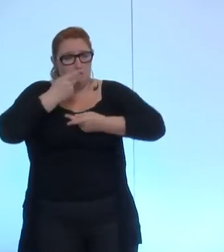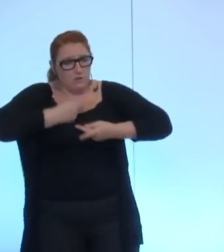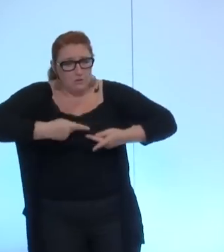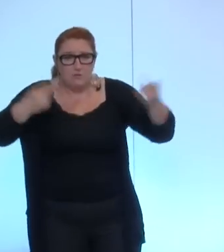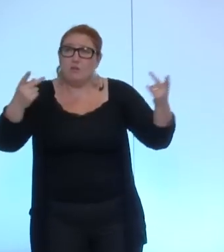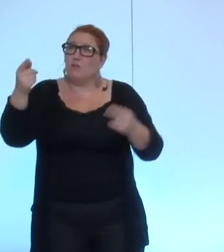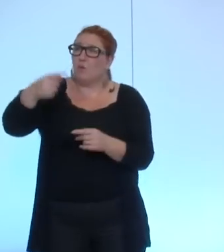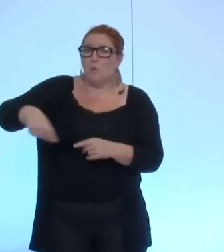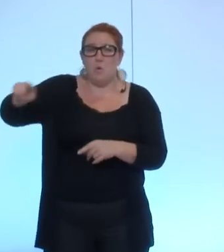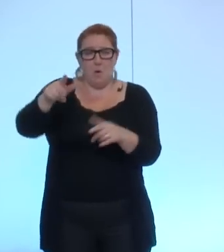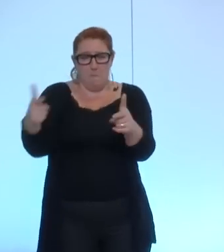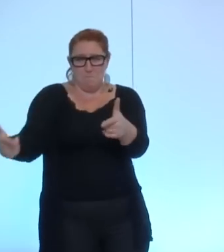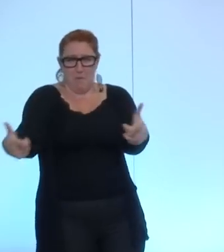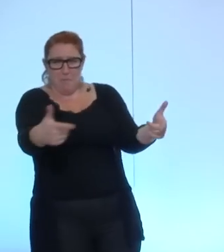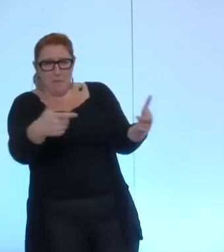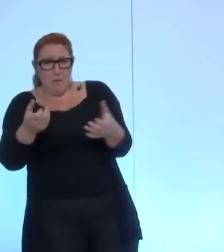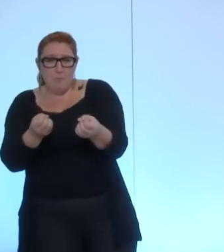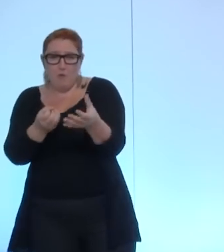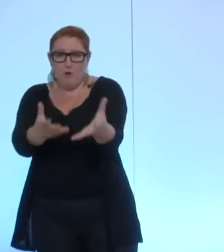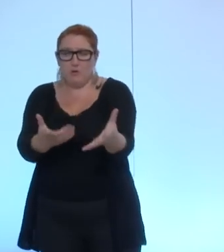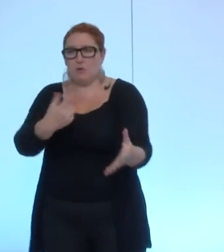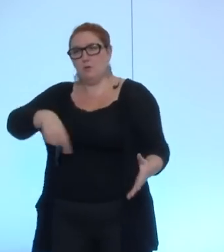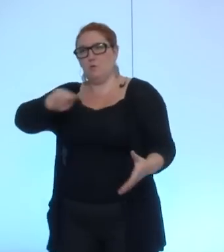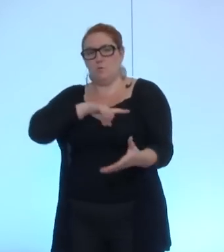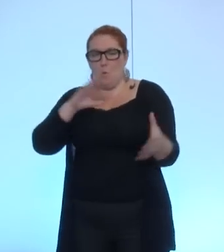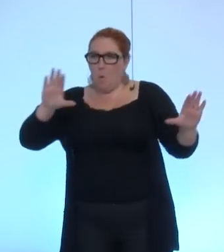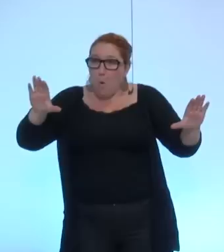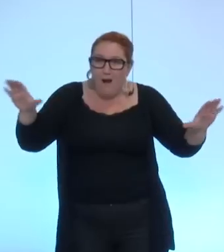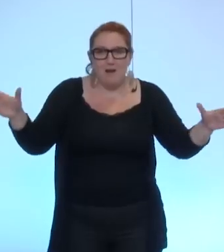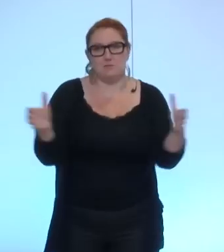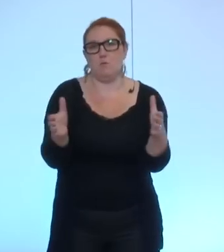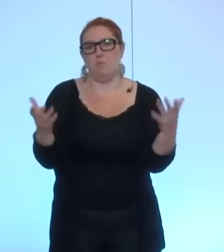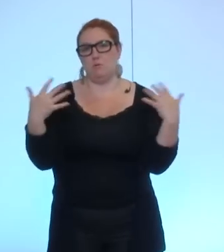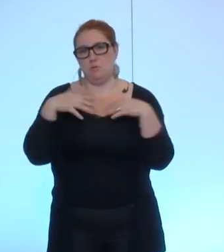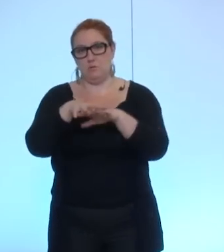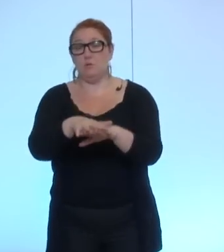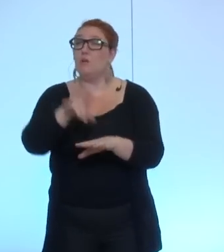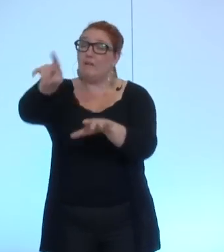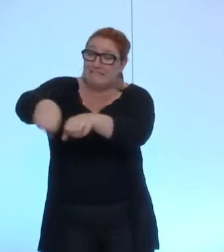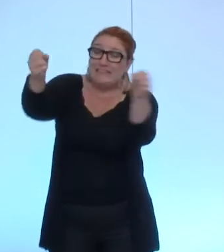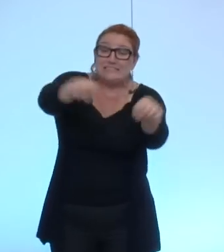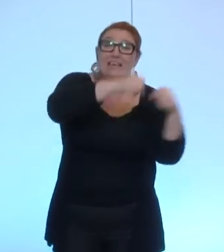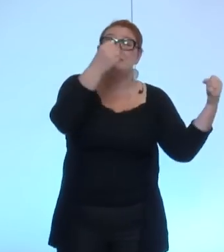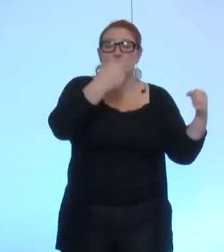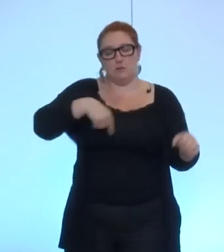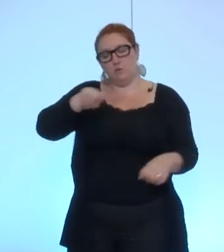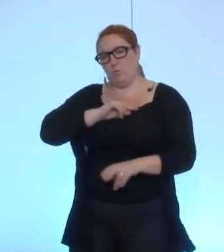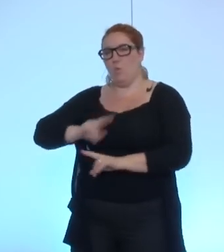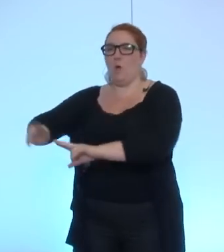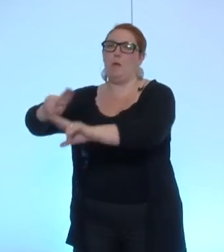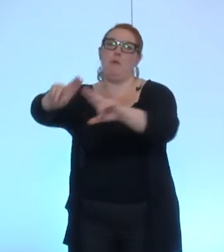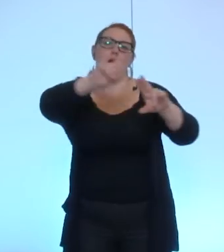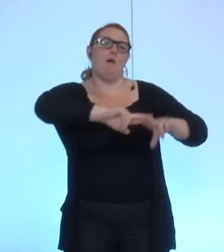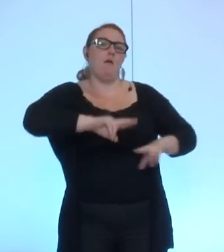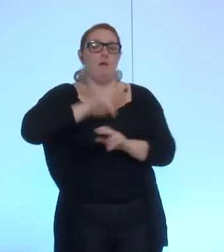là où ils ont cassé nous allons préparer ce dont cette délibération se veut le symbole